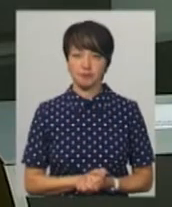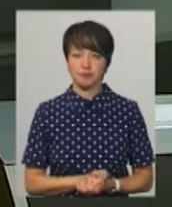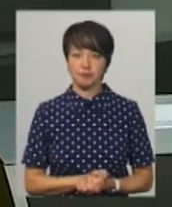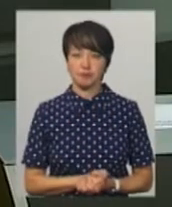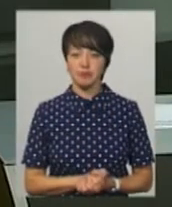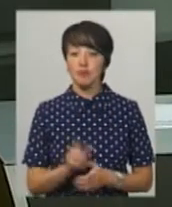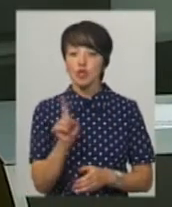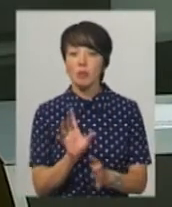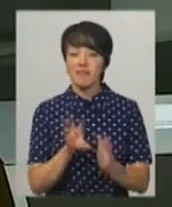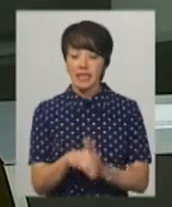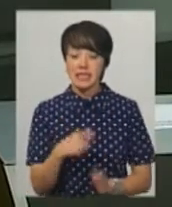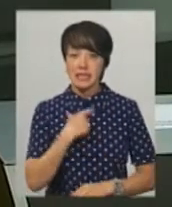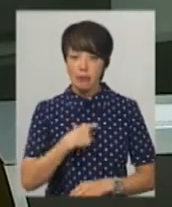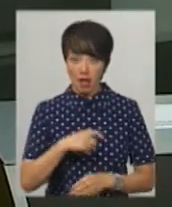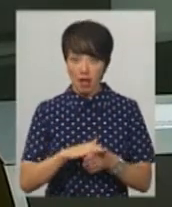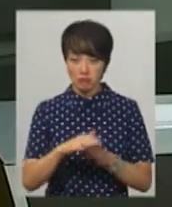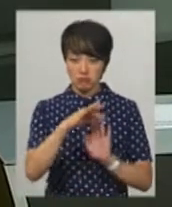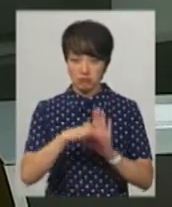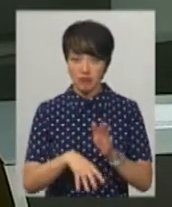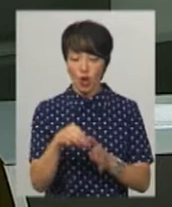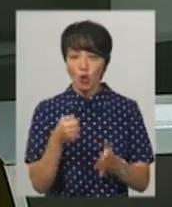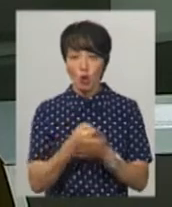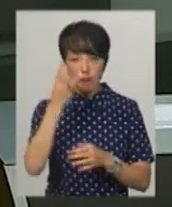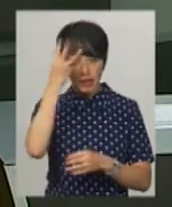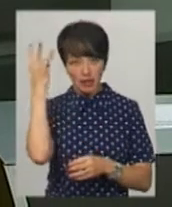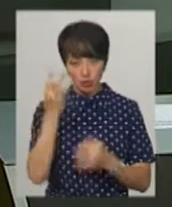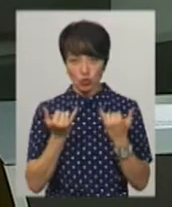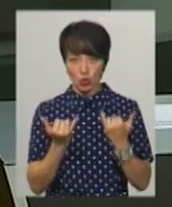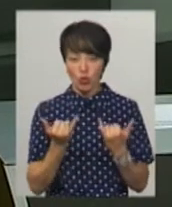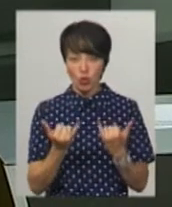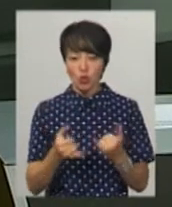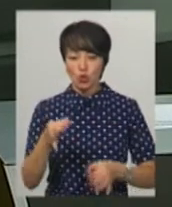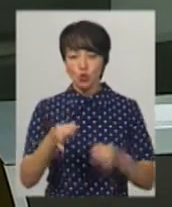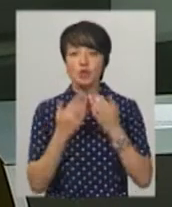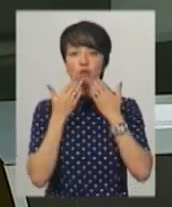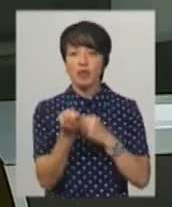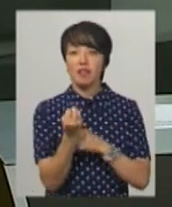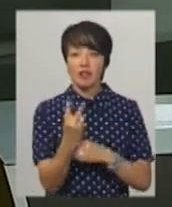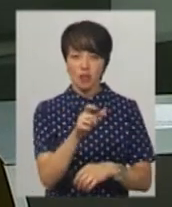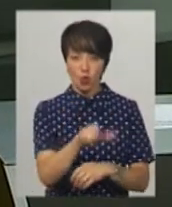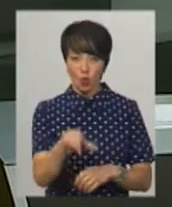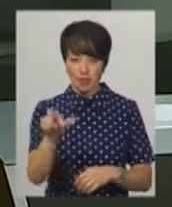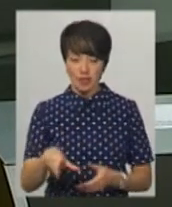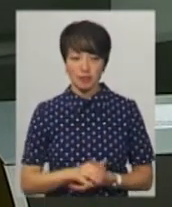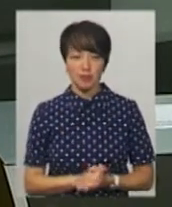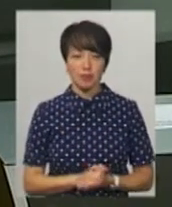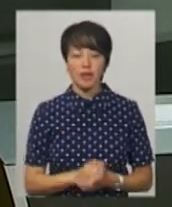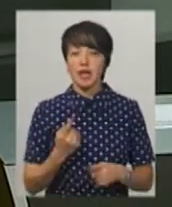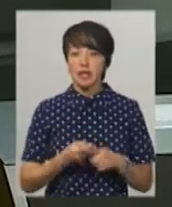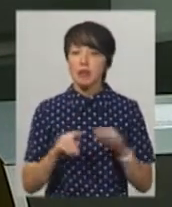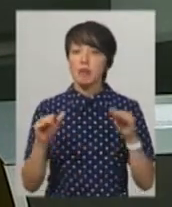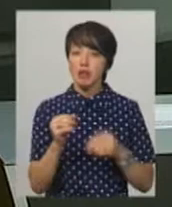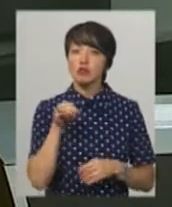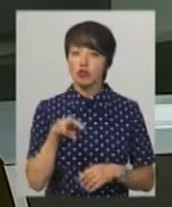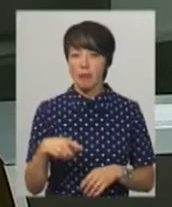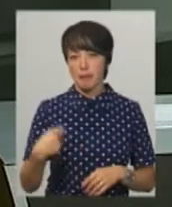Аби внести себе до списку виборців, сьогодні до Хмельницького міськрайонного суду звернулося 12 осіб, каже Алла Плінська. Це менше,